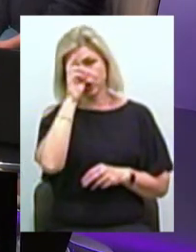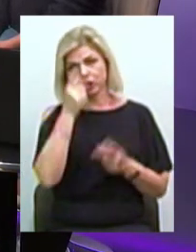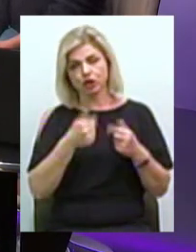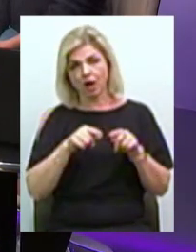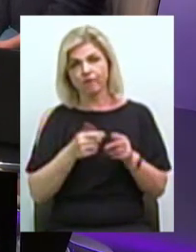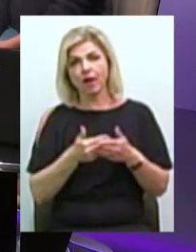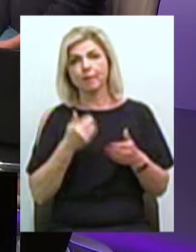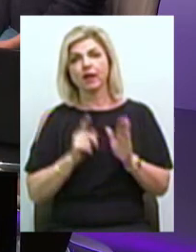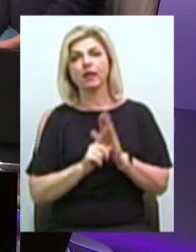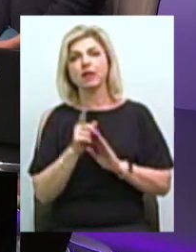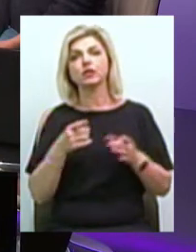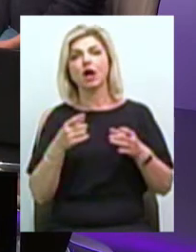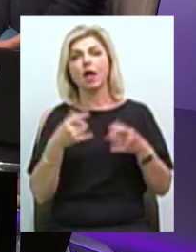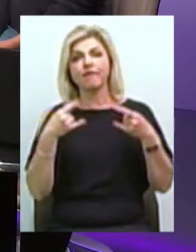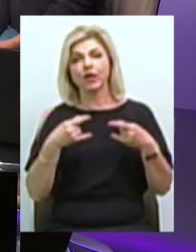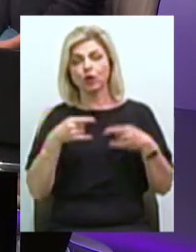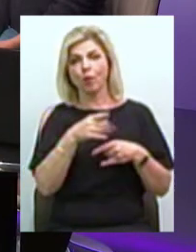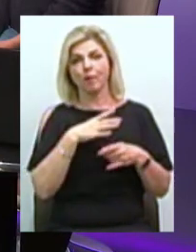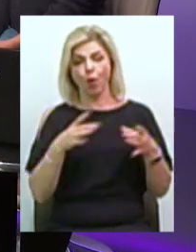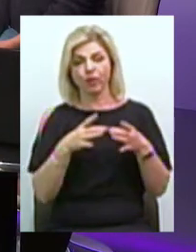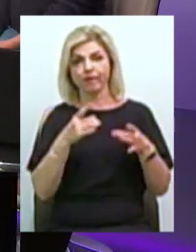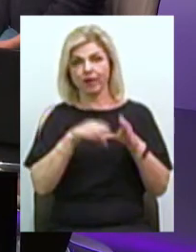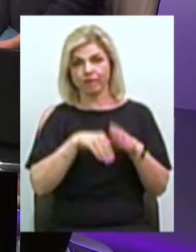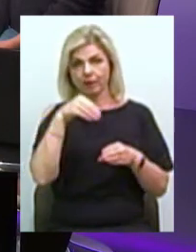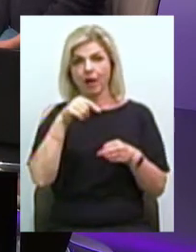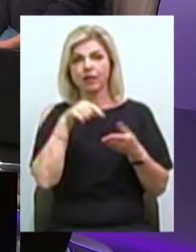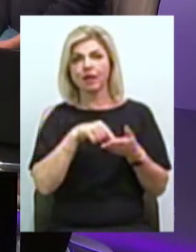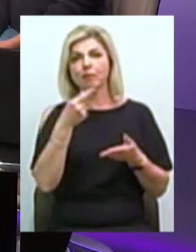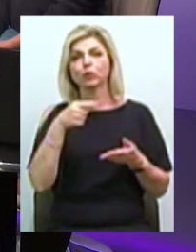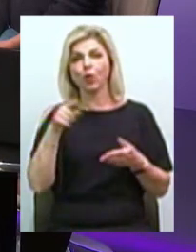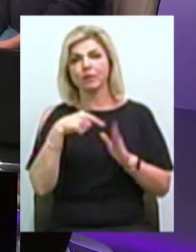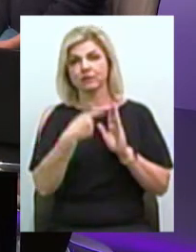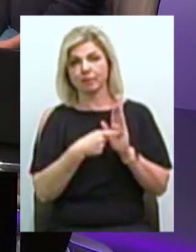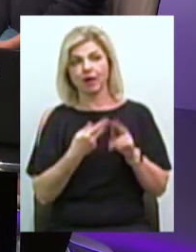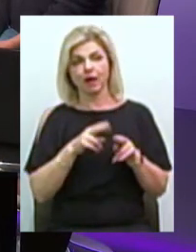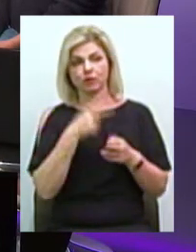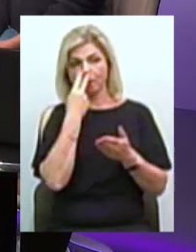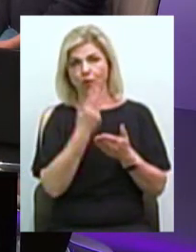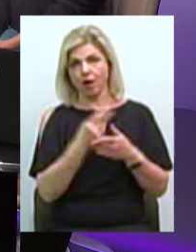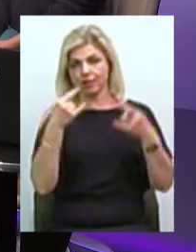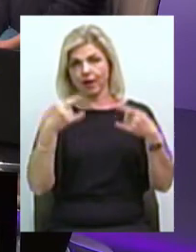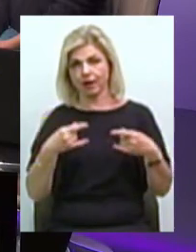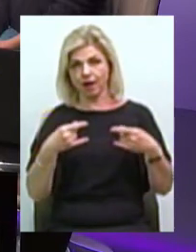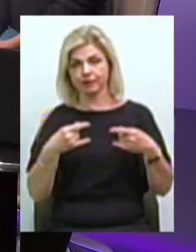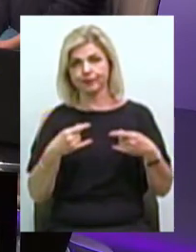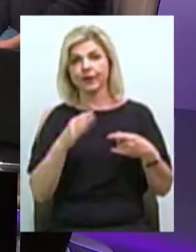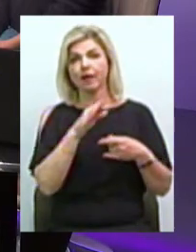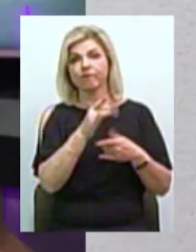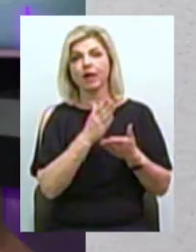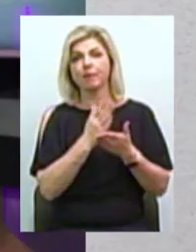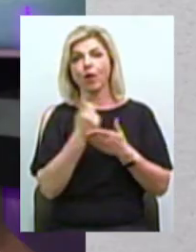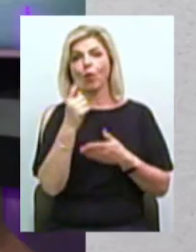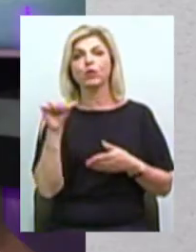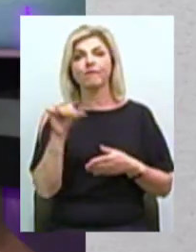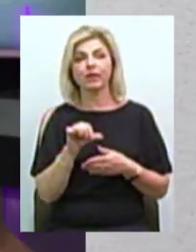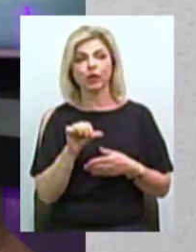ефіру витягнули один з конвертів, якому був позначений номер запитання, яке нам зараз покажуть на екран Ви матимете хвилину для